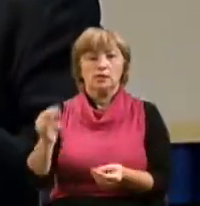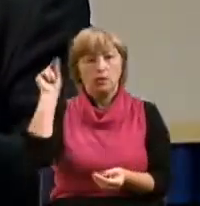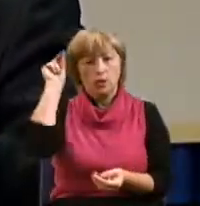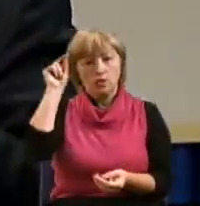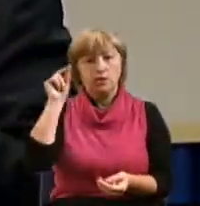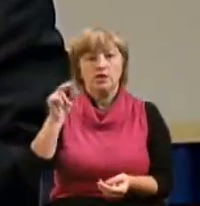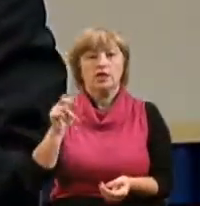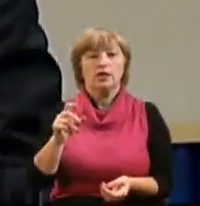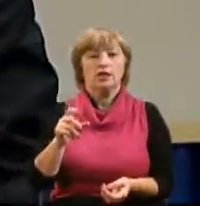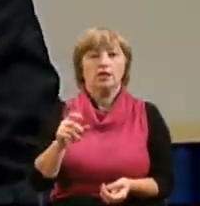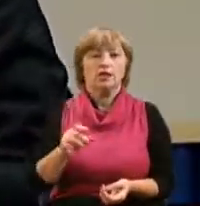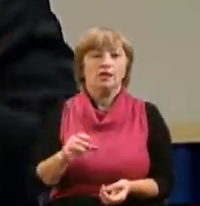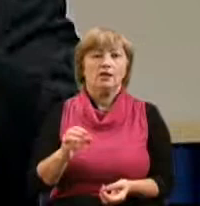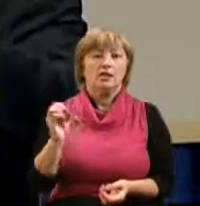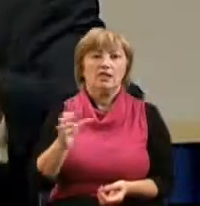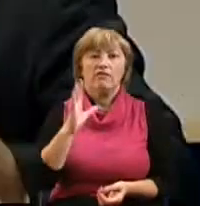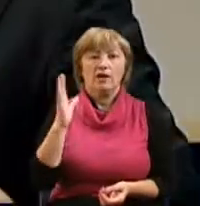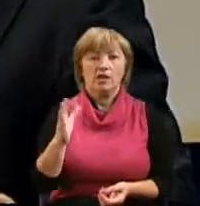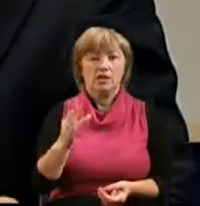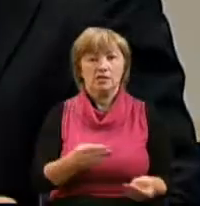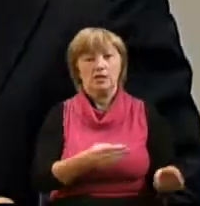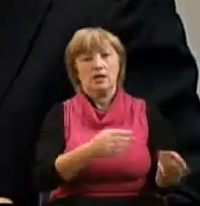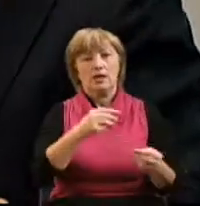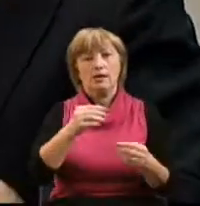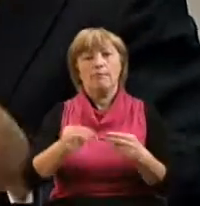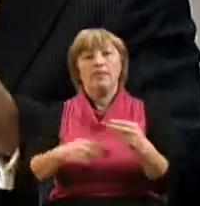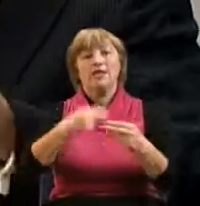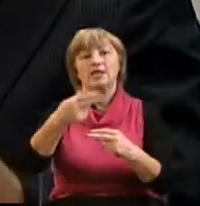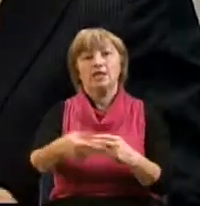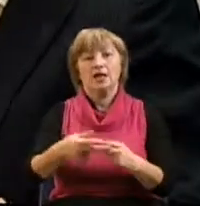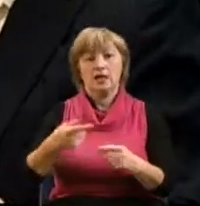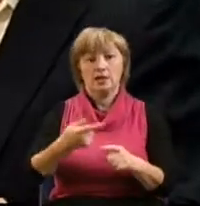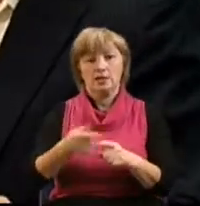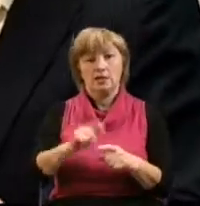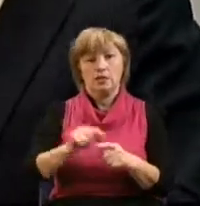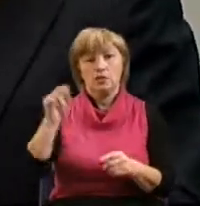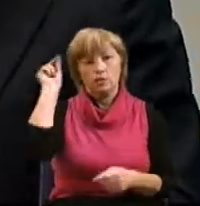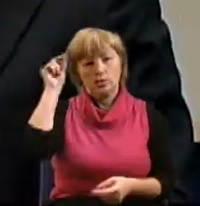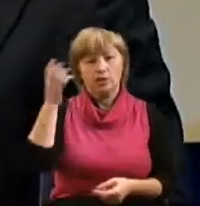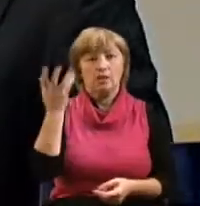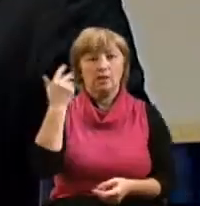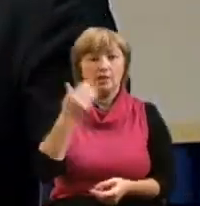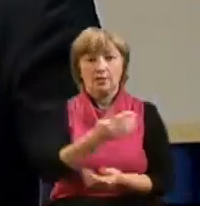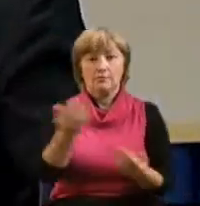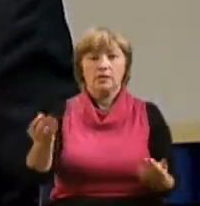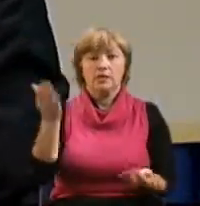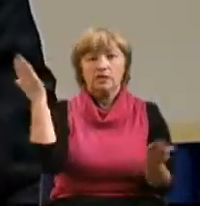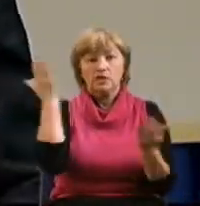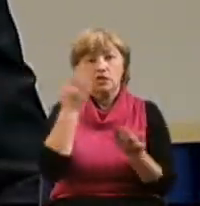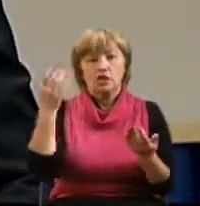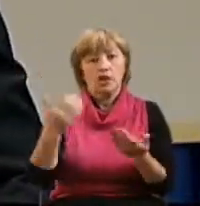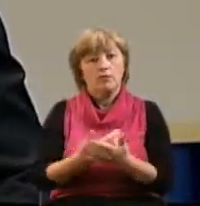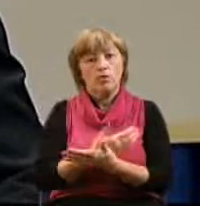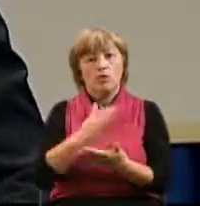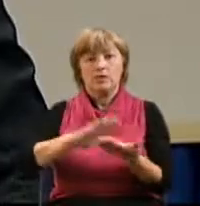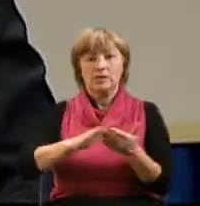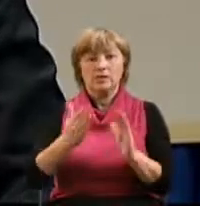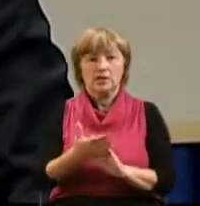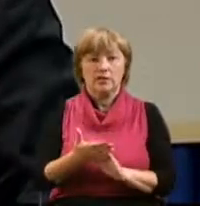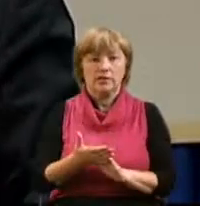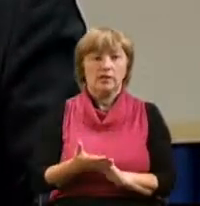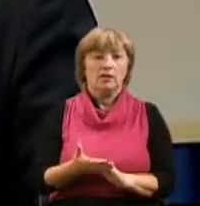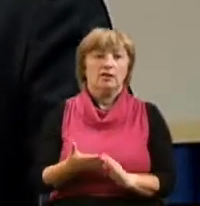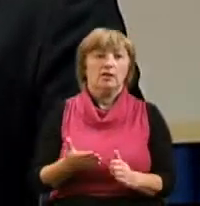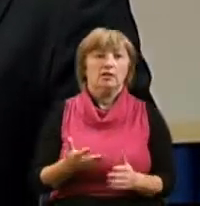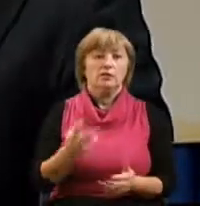евангельское и передали это учение. Когда мы читаем Новый Завет, то мы находим, что перечисление